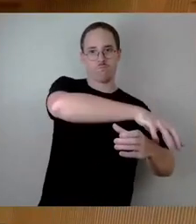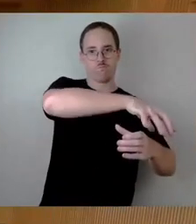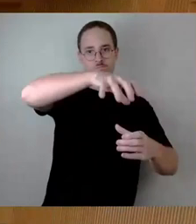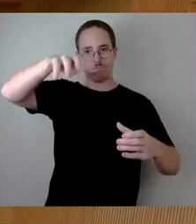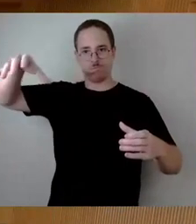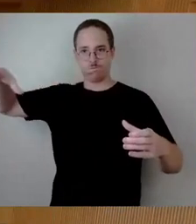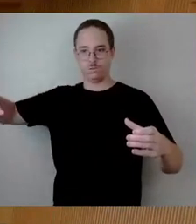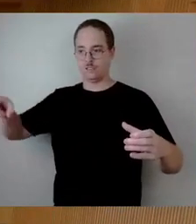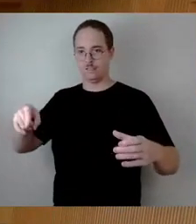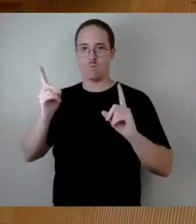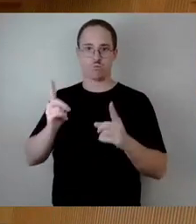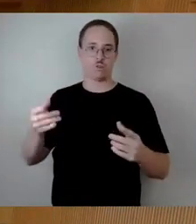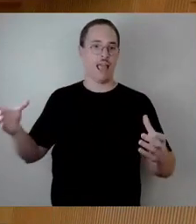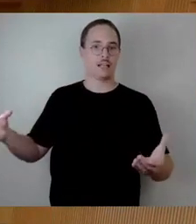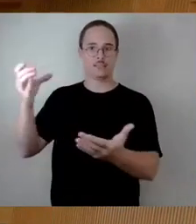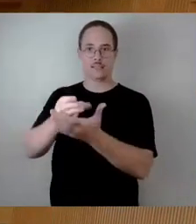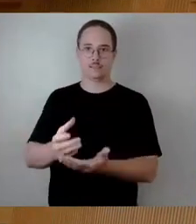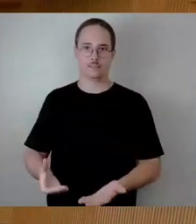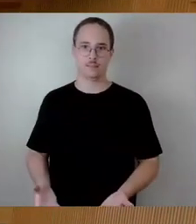Jetzt Herr Zastrow und dann Herr Lommel.